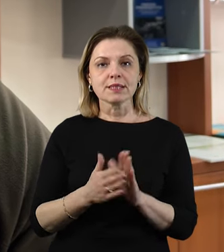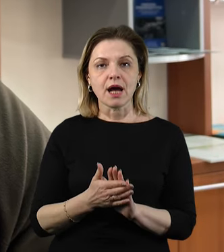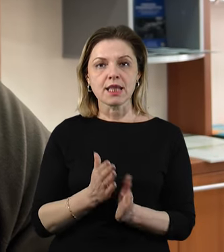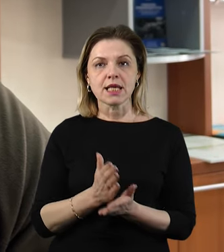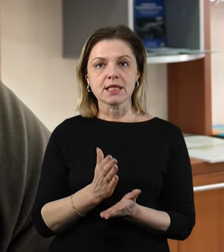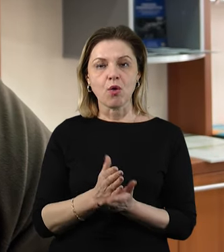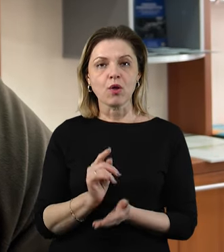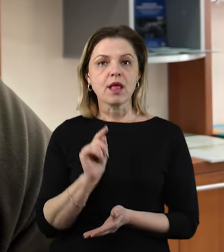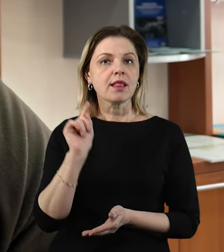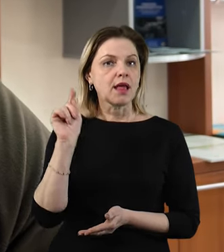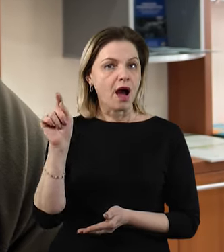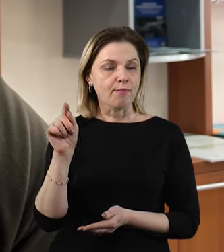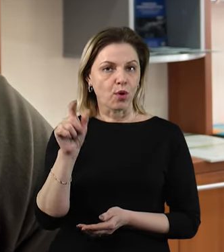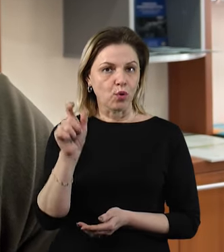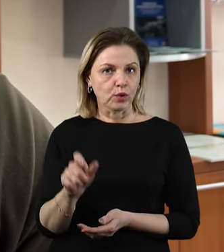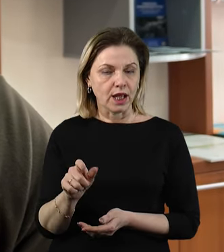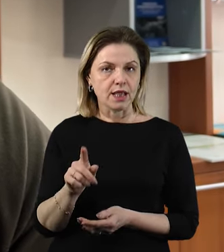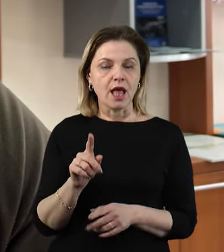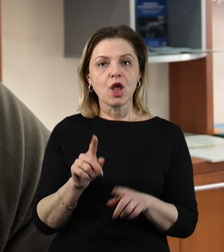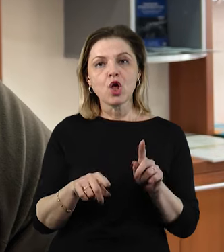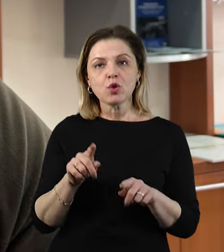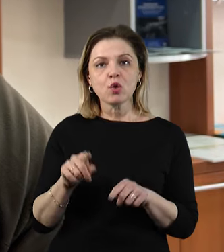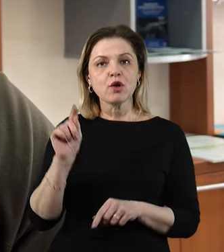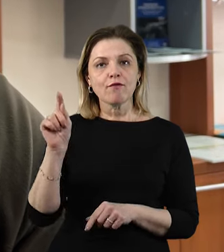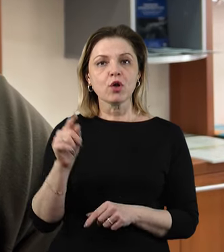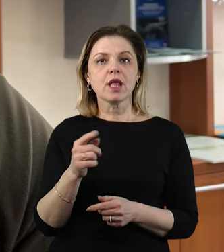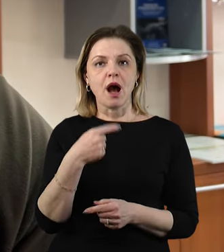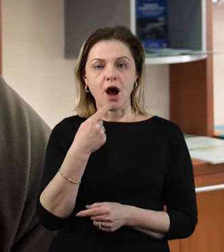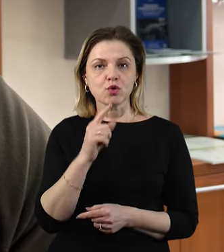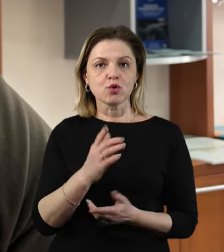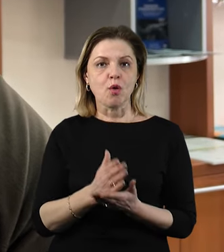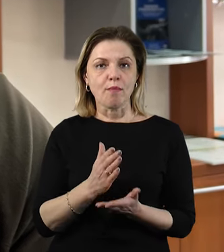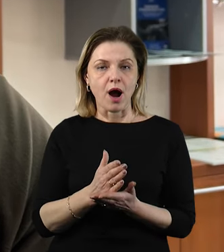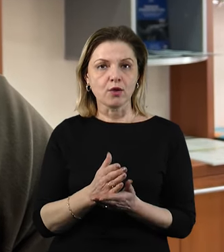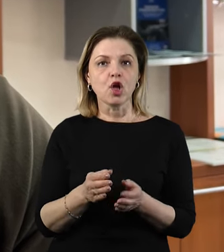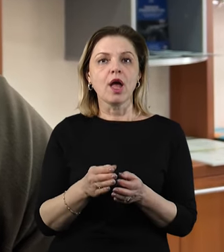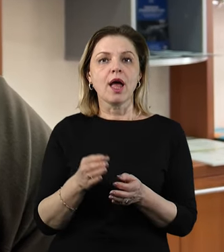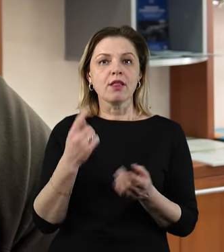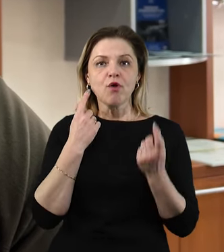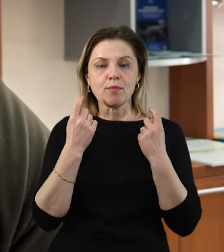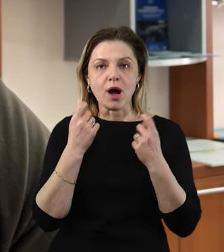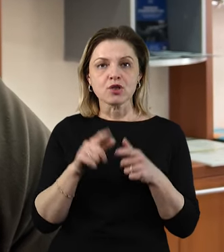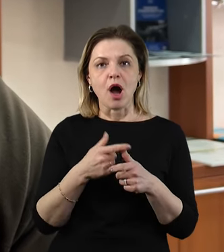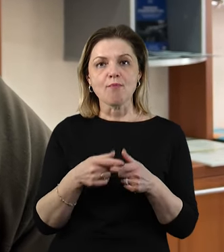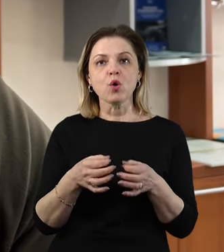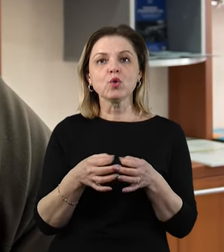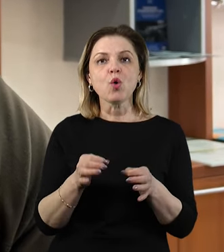знаходиться там людина. Тобто іноді вони кажуть, що мають таку інформацію, чи мають доступ до цієї людини.